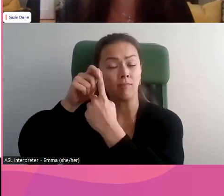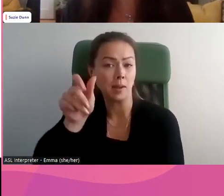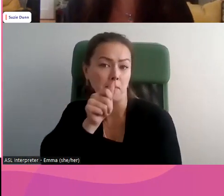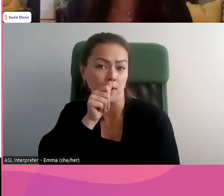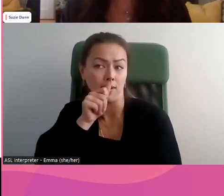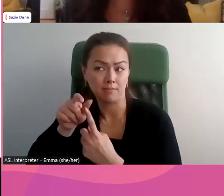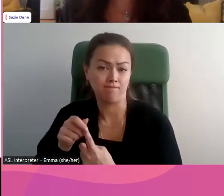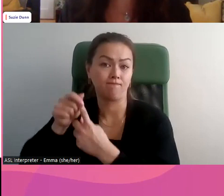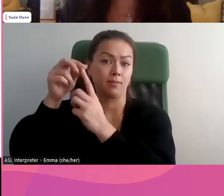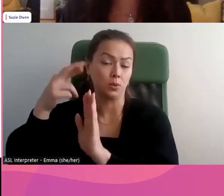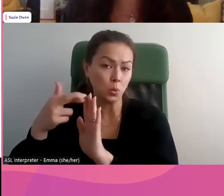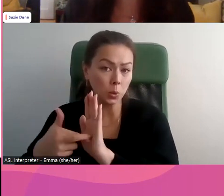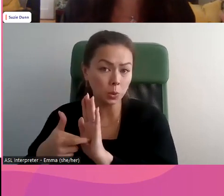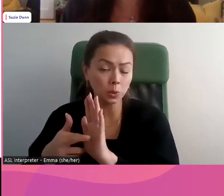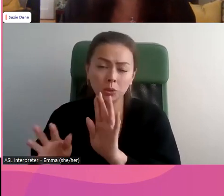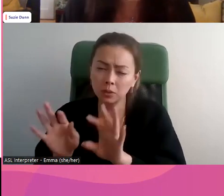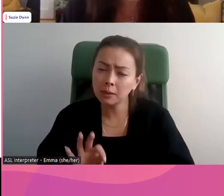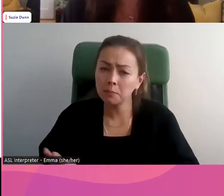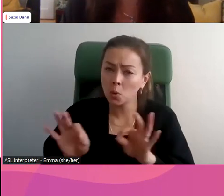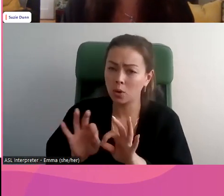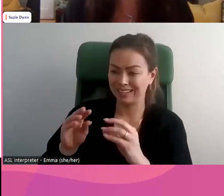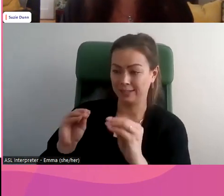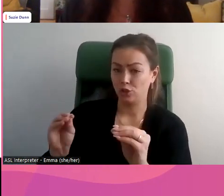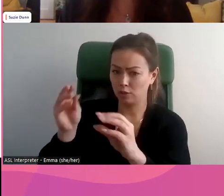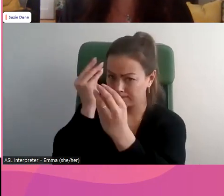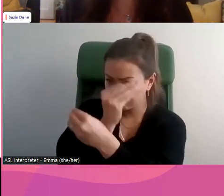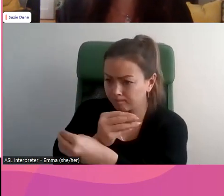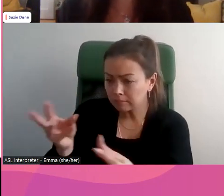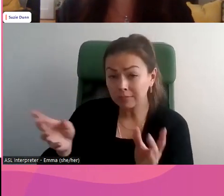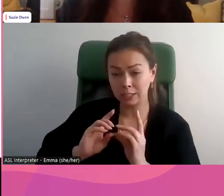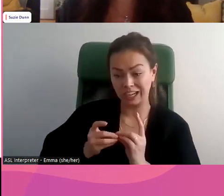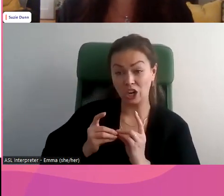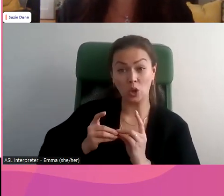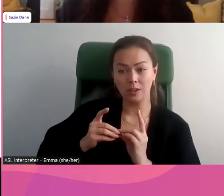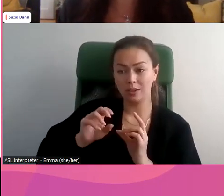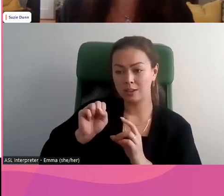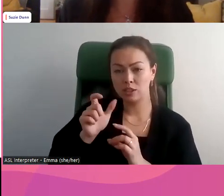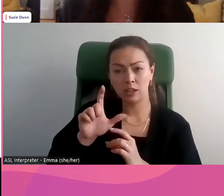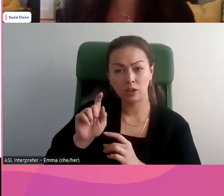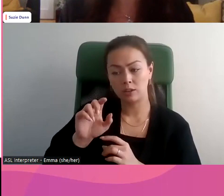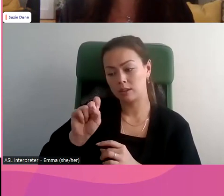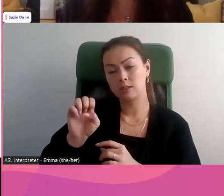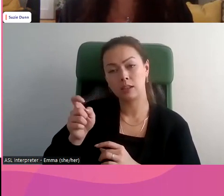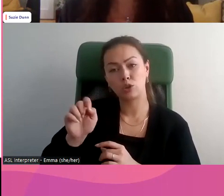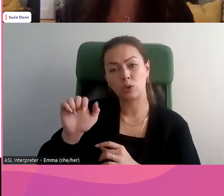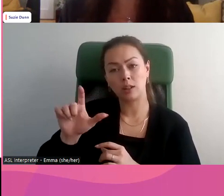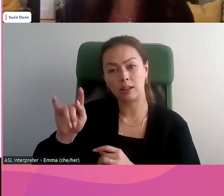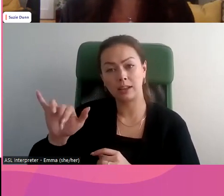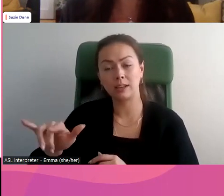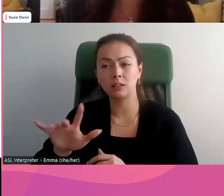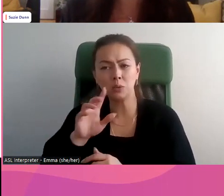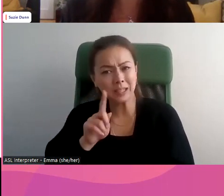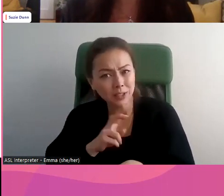c'est une exception à la loi car c'est pour utilisation privée. Donc, la sexualité est une partie normale